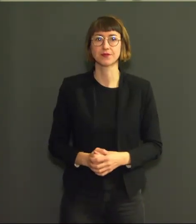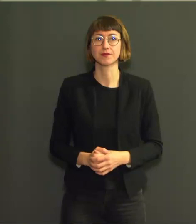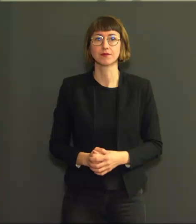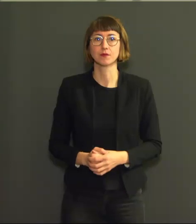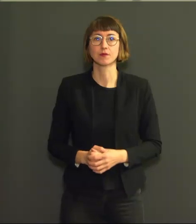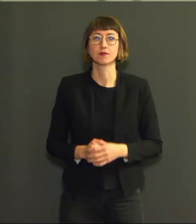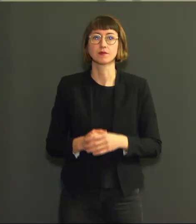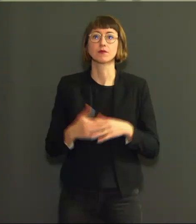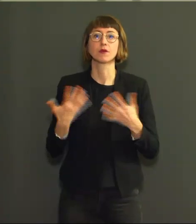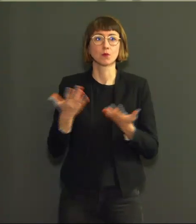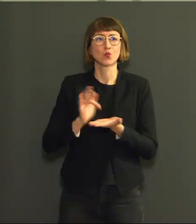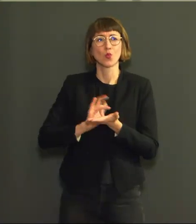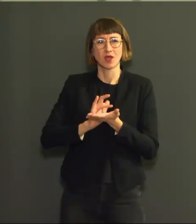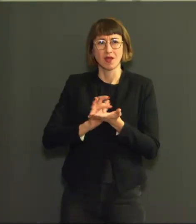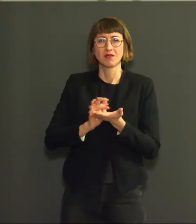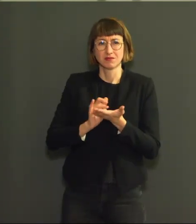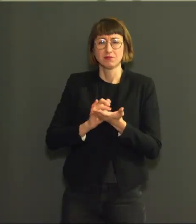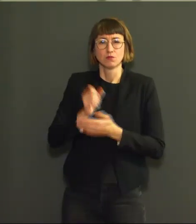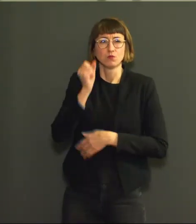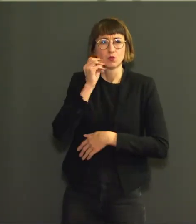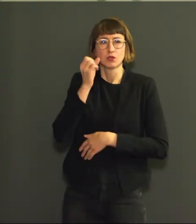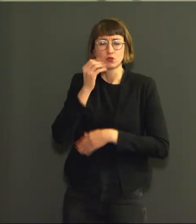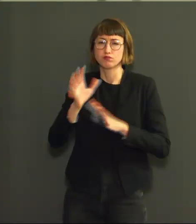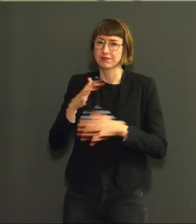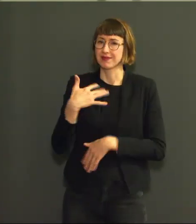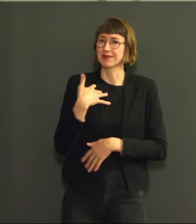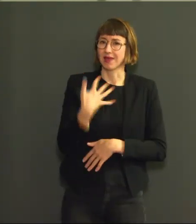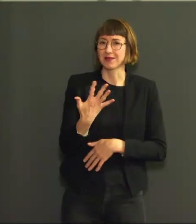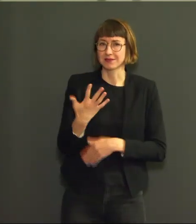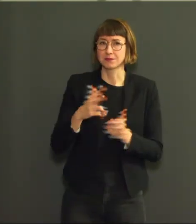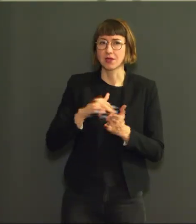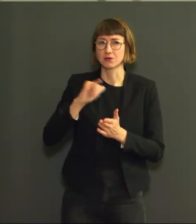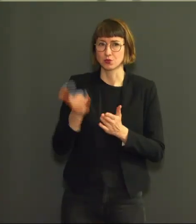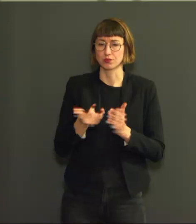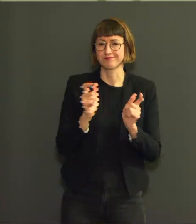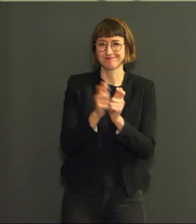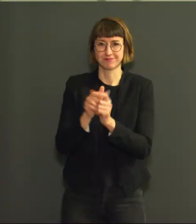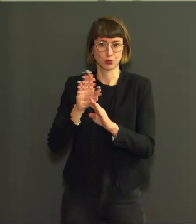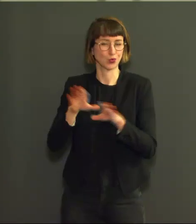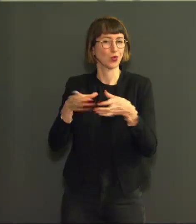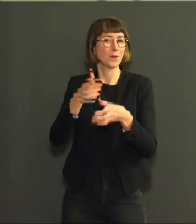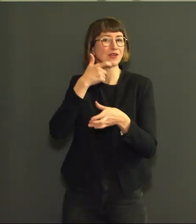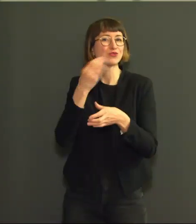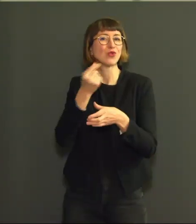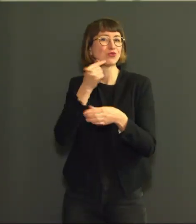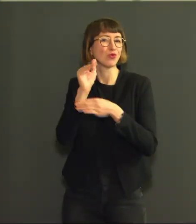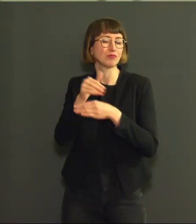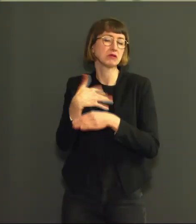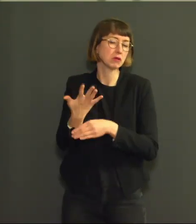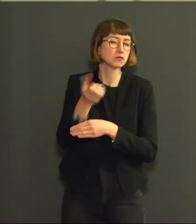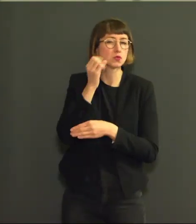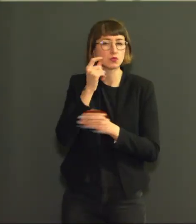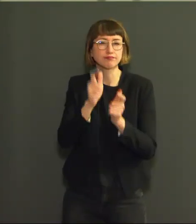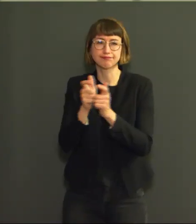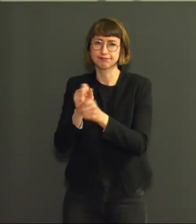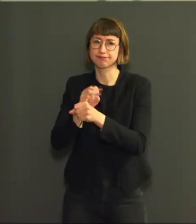15 nouvelles contaminations par jour dans ce groupe d'âge. On le voit sur la carte, la diminution au niveau national